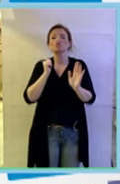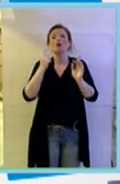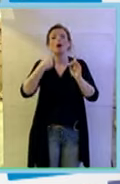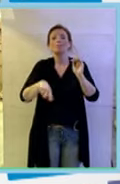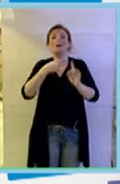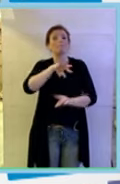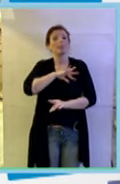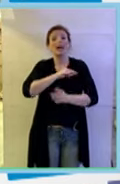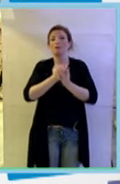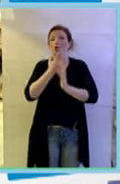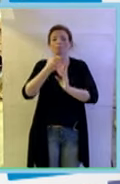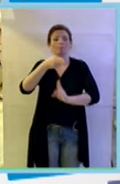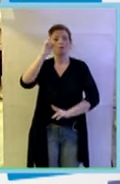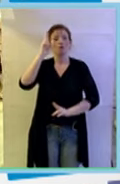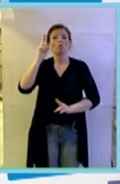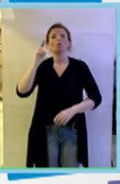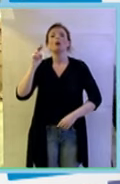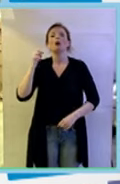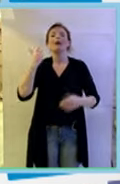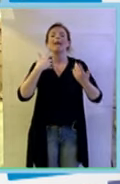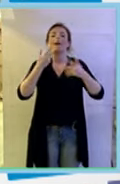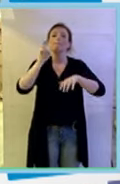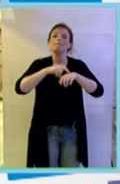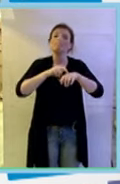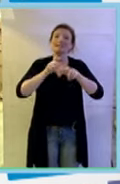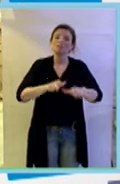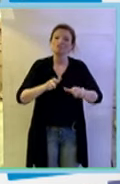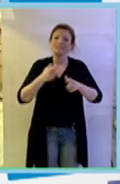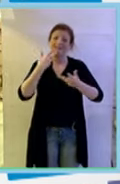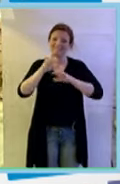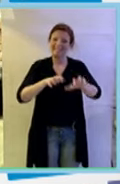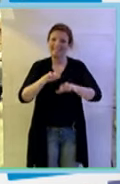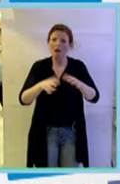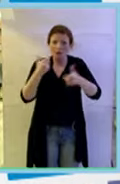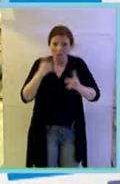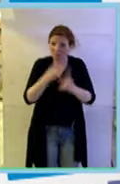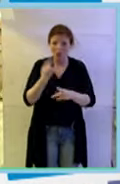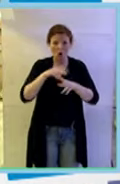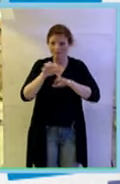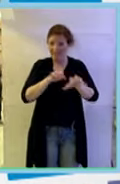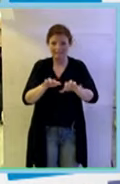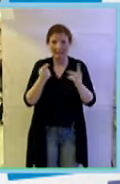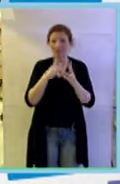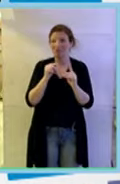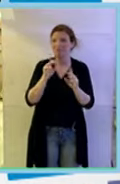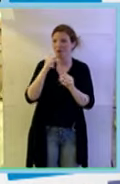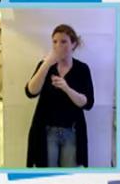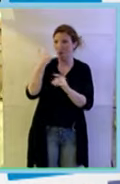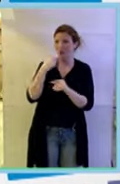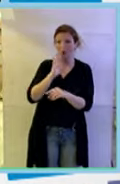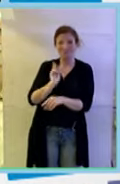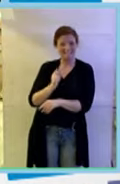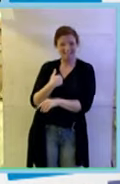premio più importante che vi è in medicina veterinaria viene assegnato perché io sono un veterinario non si direbbe ma insomma